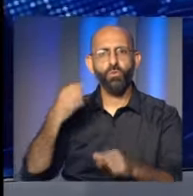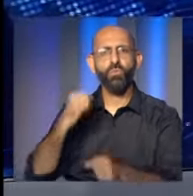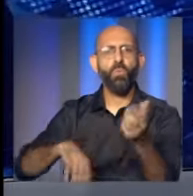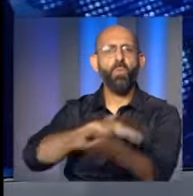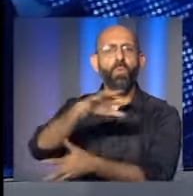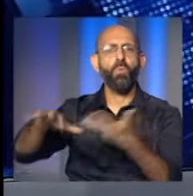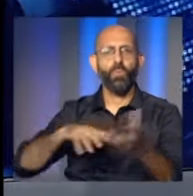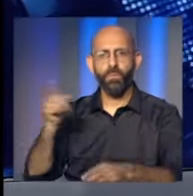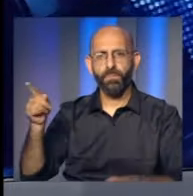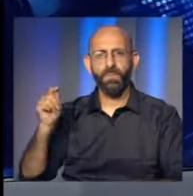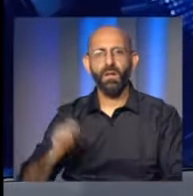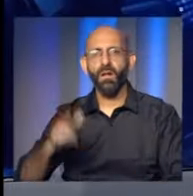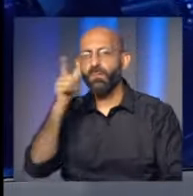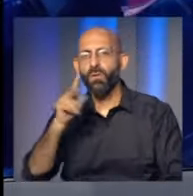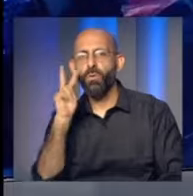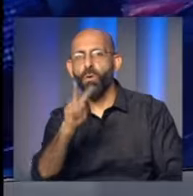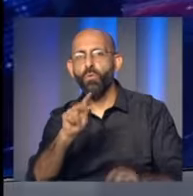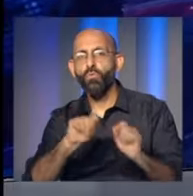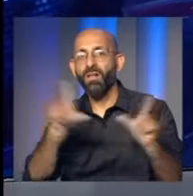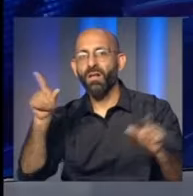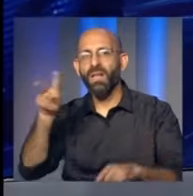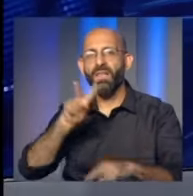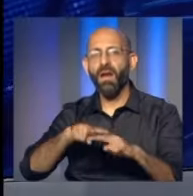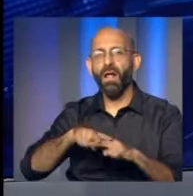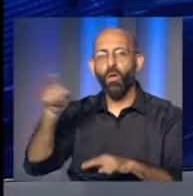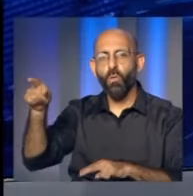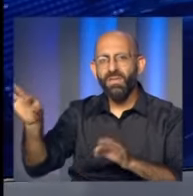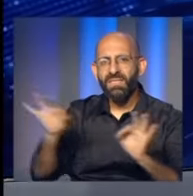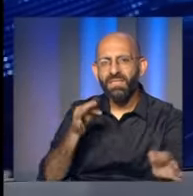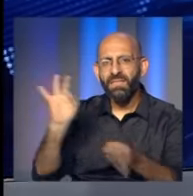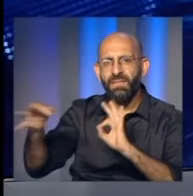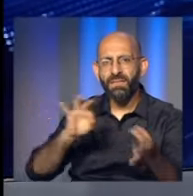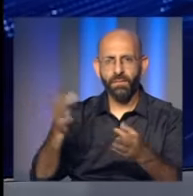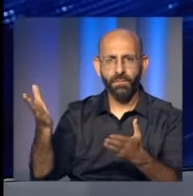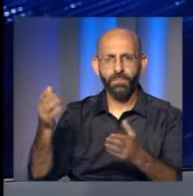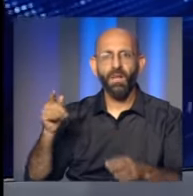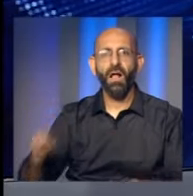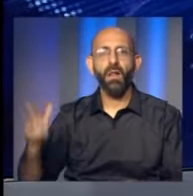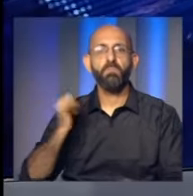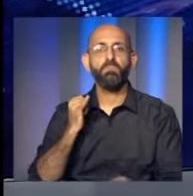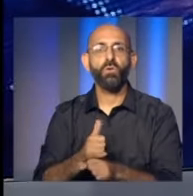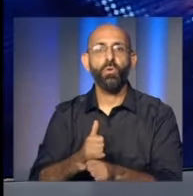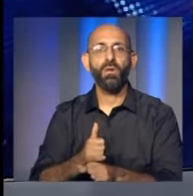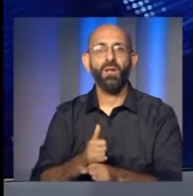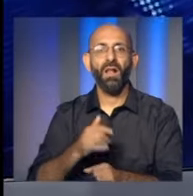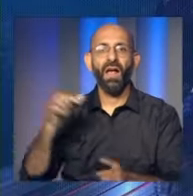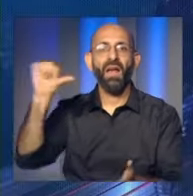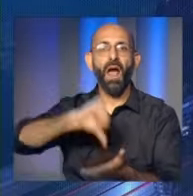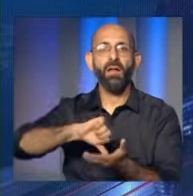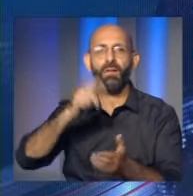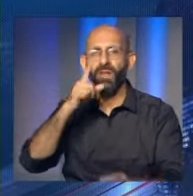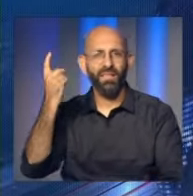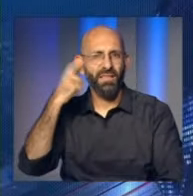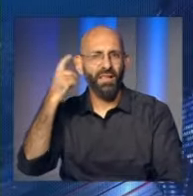السابع من سنين الأول الماضي أحبطت مخططاً لجعل إسرائيل جزءاً من المنطقة عبر التطبيع معها وزاد المرشد